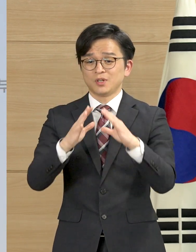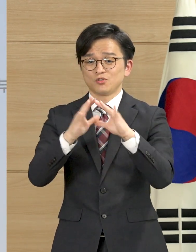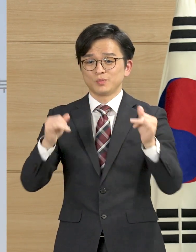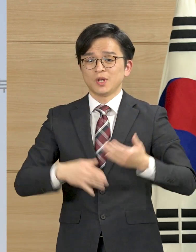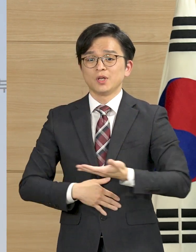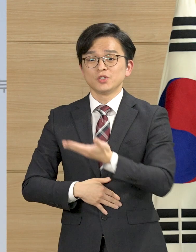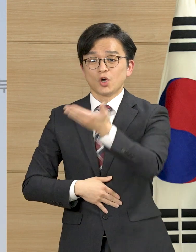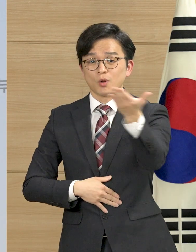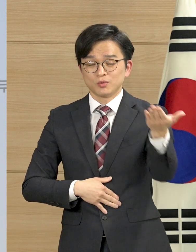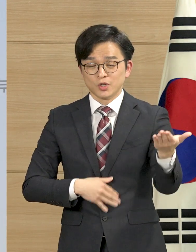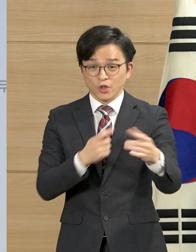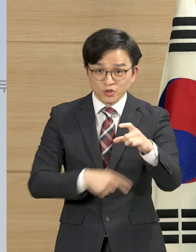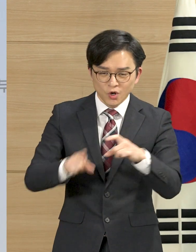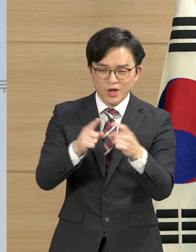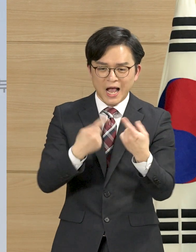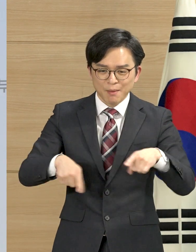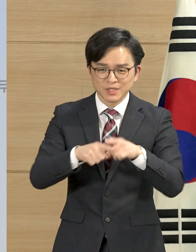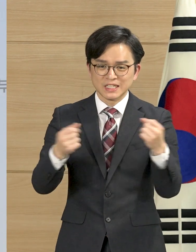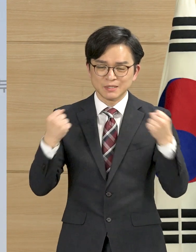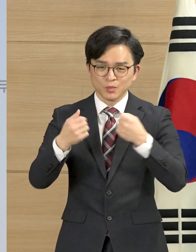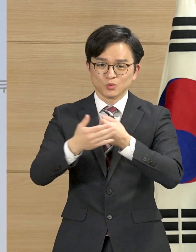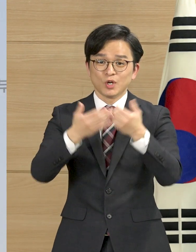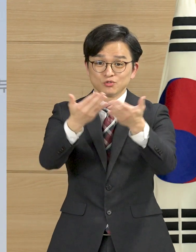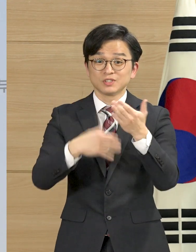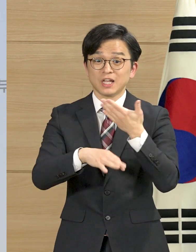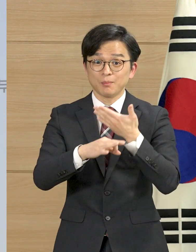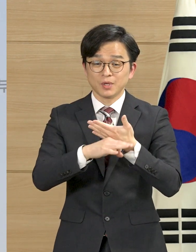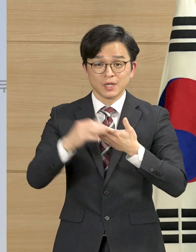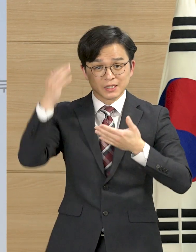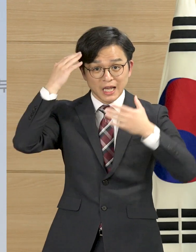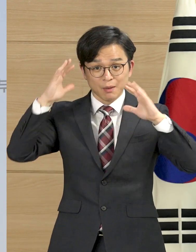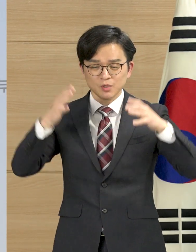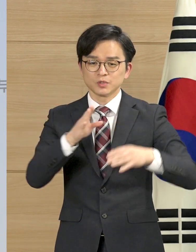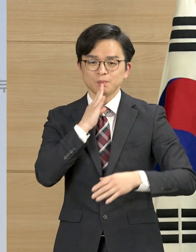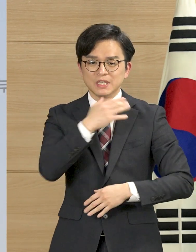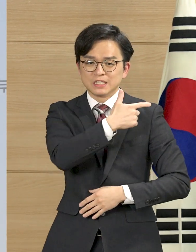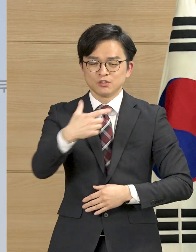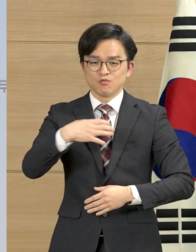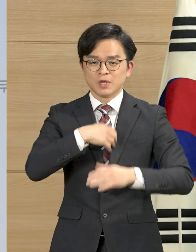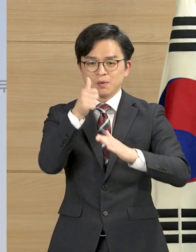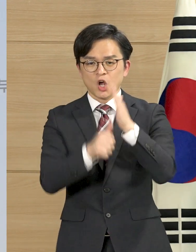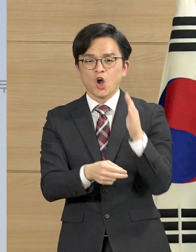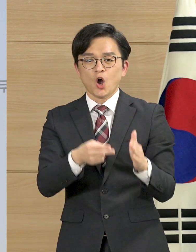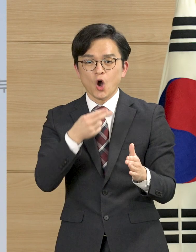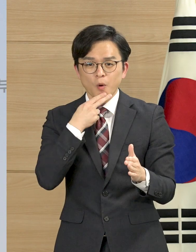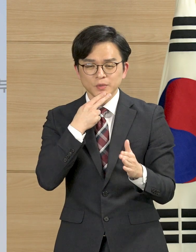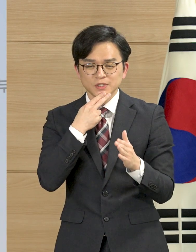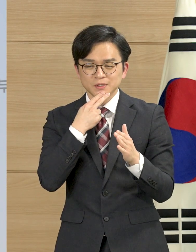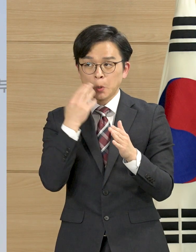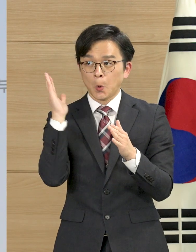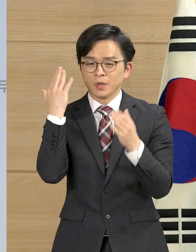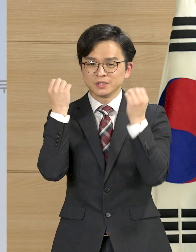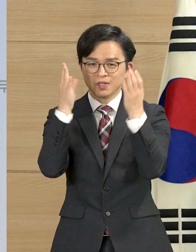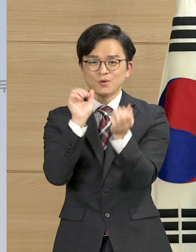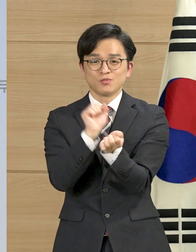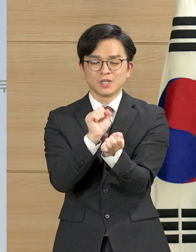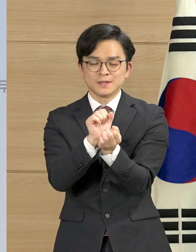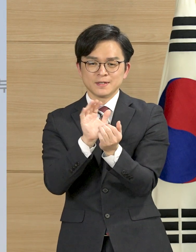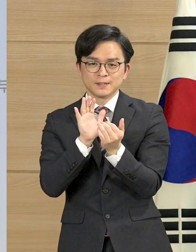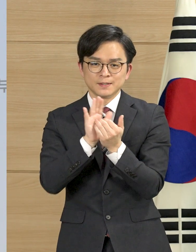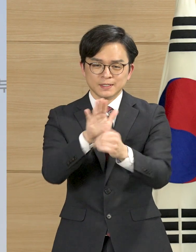국민 여러분들이 함께 힘을 모아주신다면 우리나라는 큰 위기 없이 새로운 감염병을